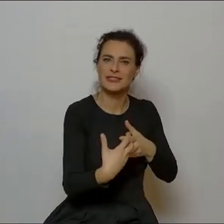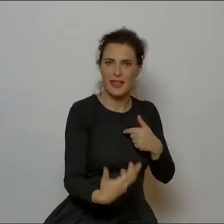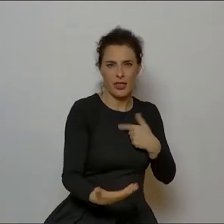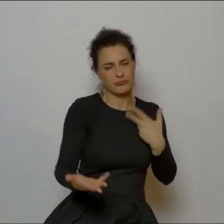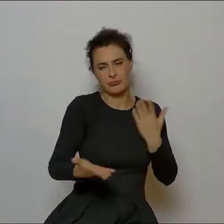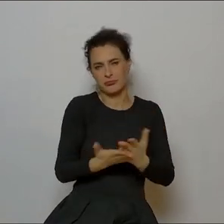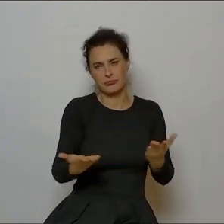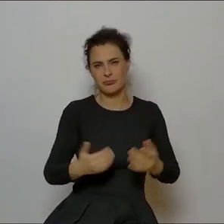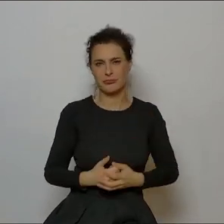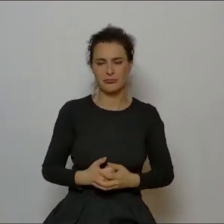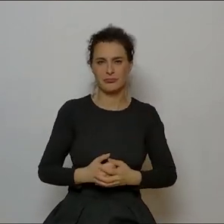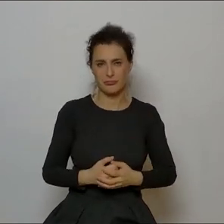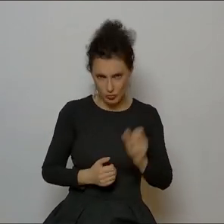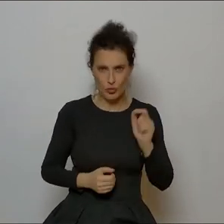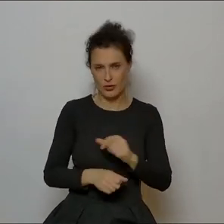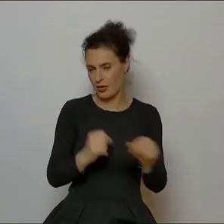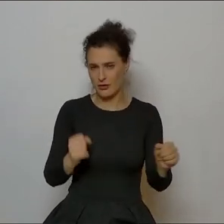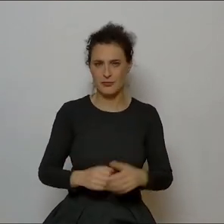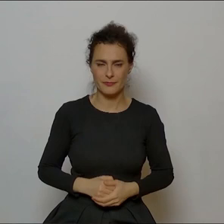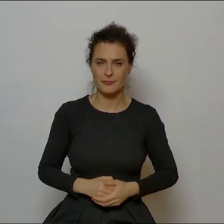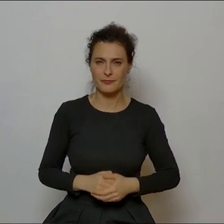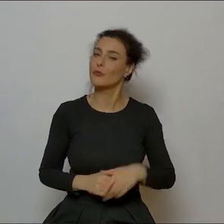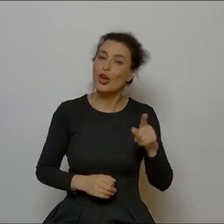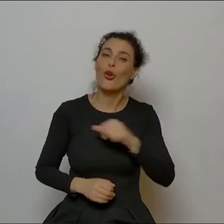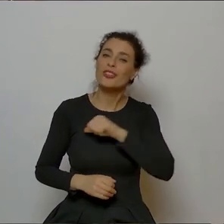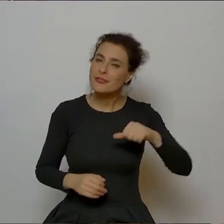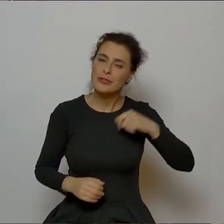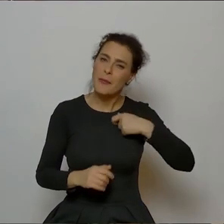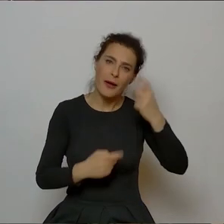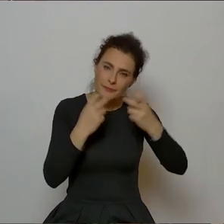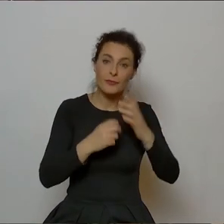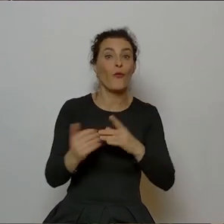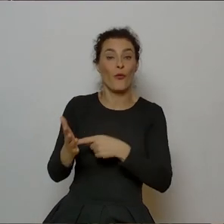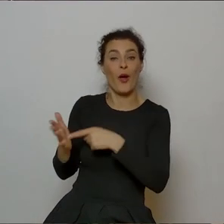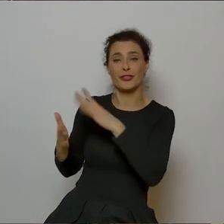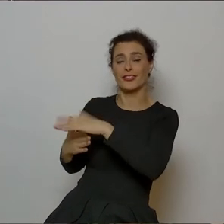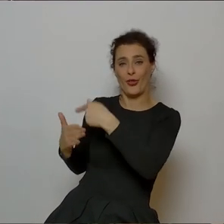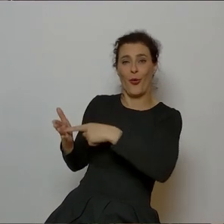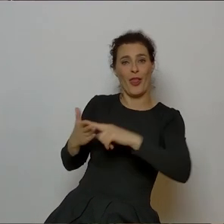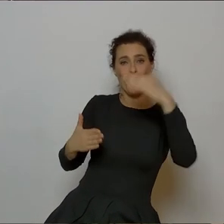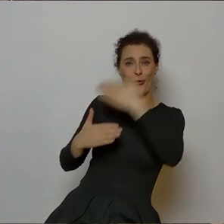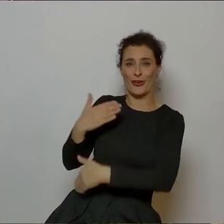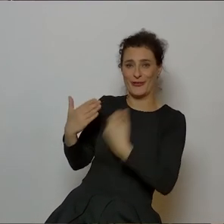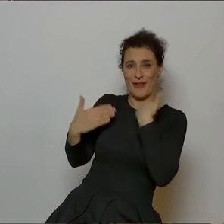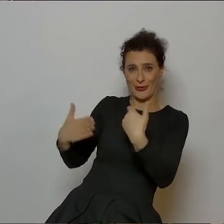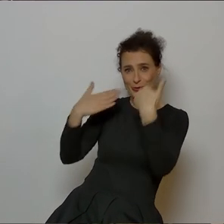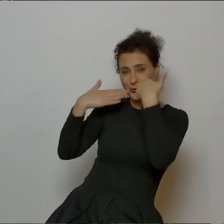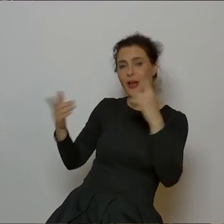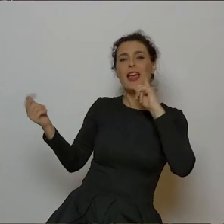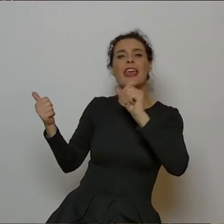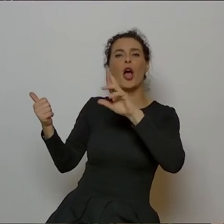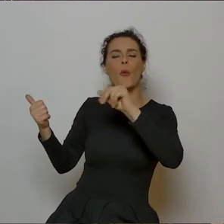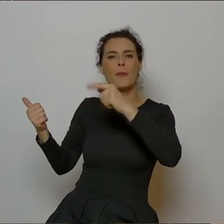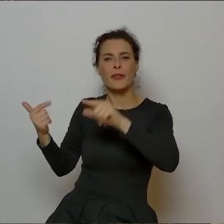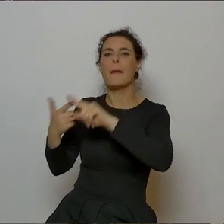w tej literaturze i to jest po prostu, tylko trzeba sięgnąć. To jest piękne zdanie na koniec. Bardzo dziękuję pan Jakub Gucik, pani